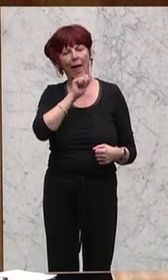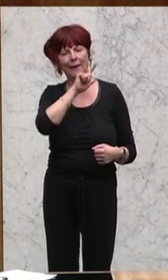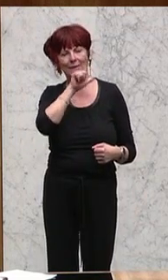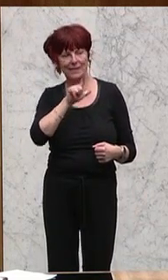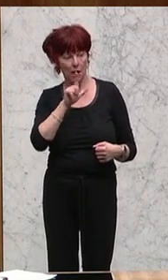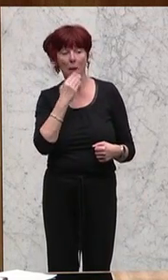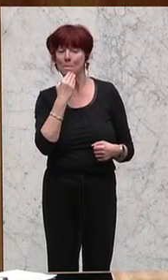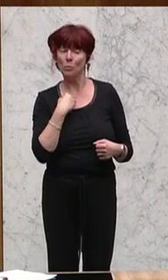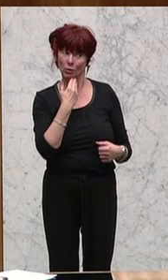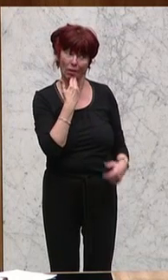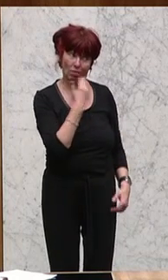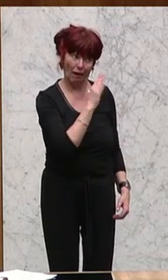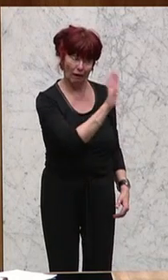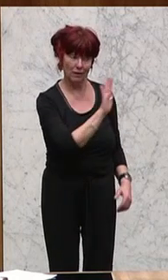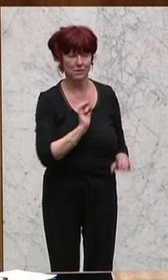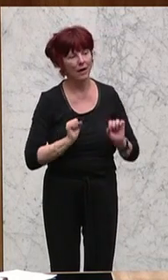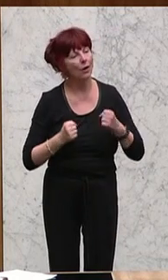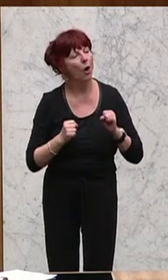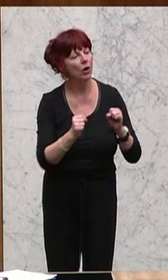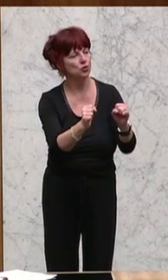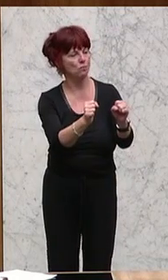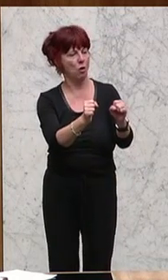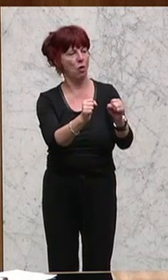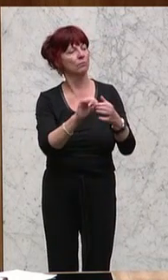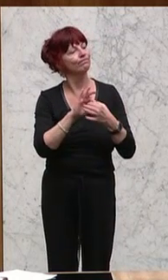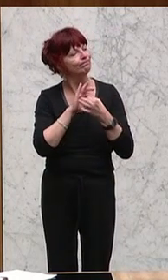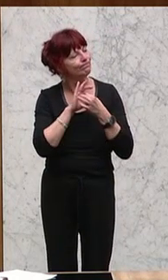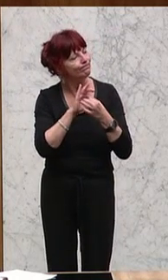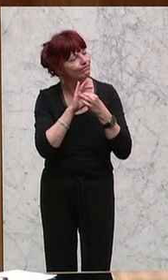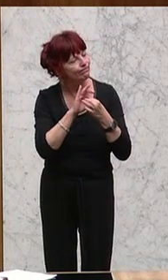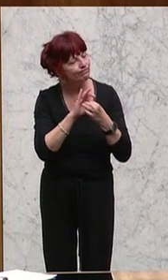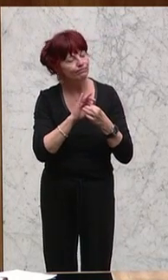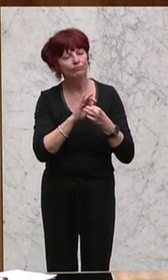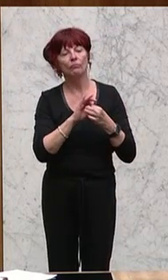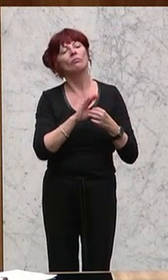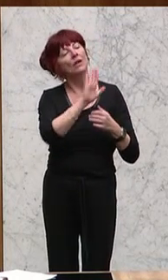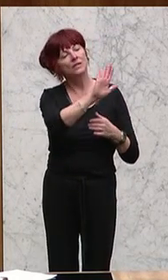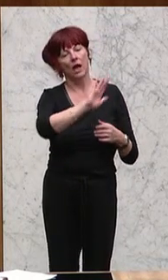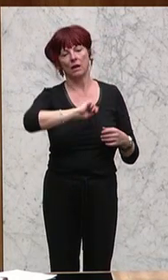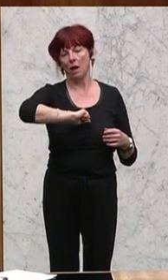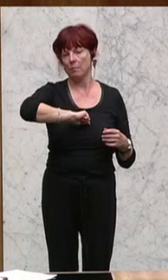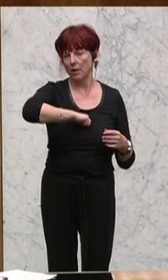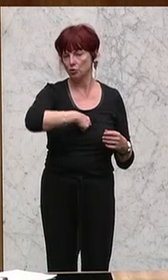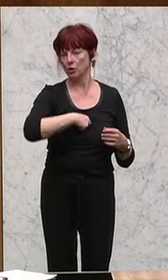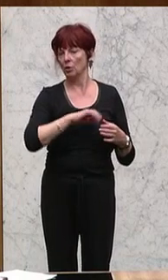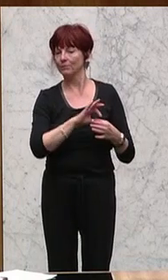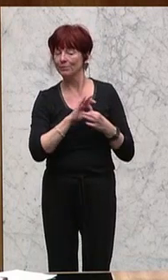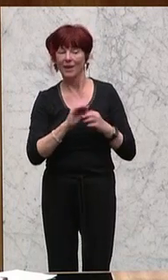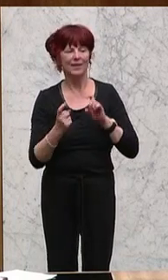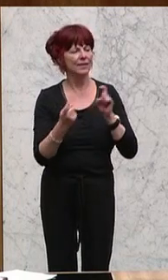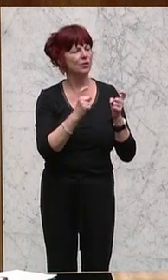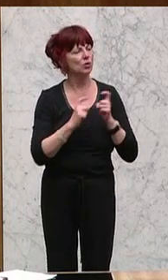bedanken, was also auch die Positionierung rund um die Debatte und die sogenannte